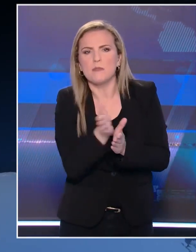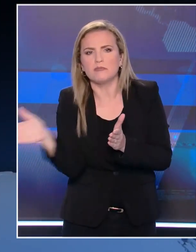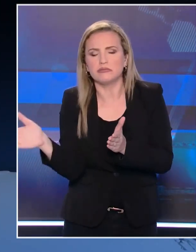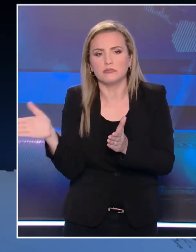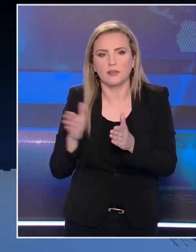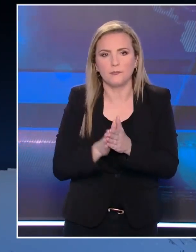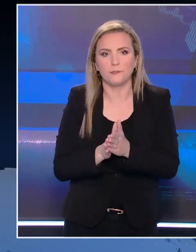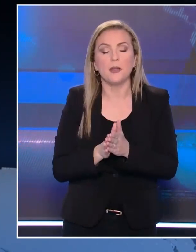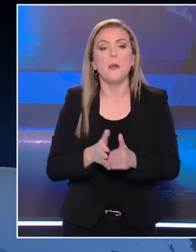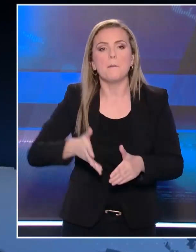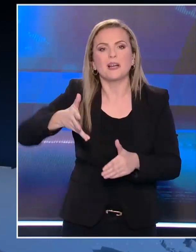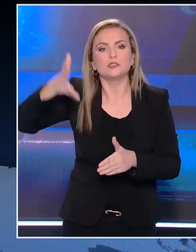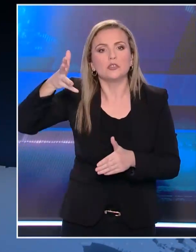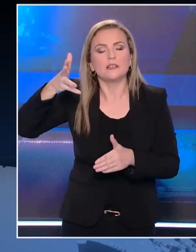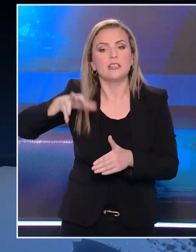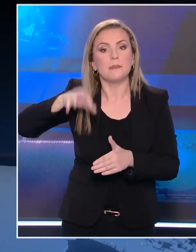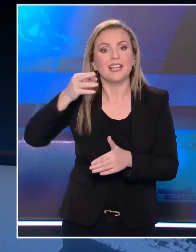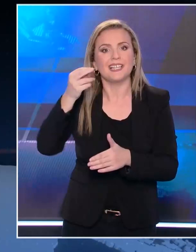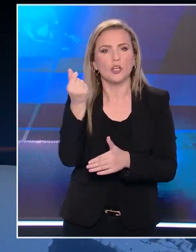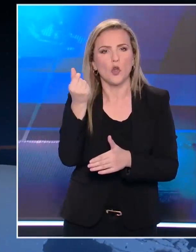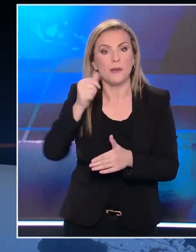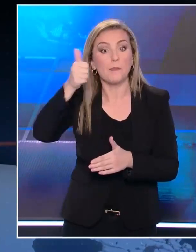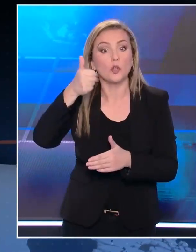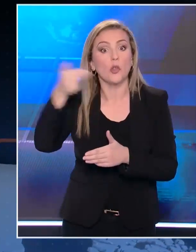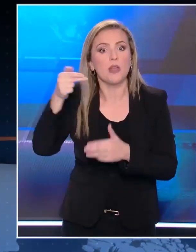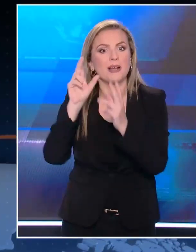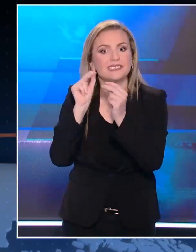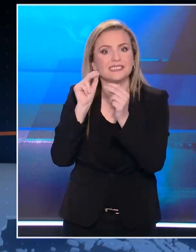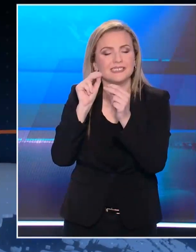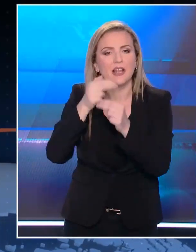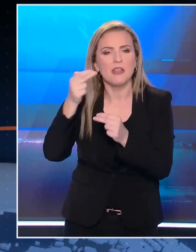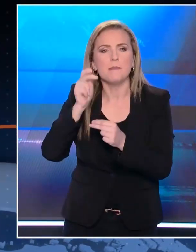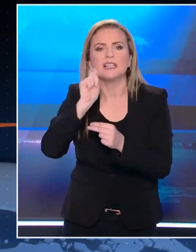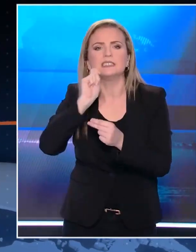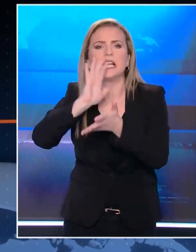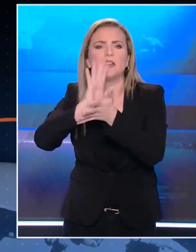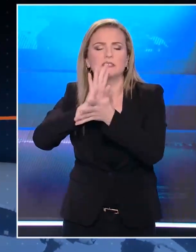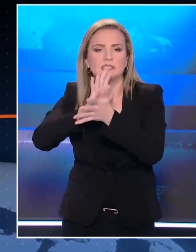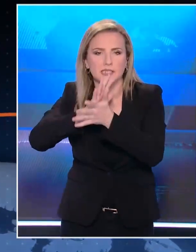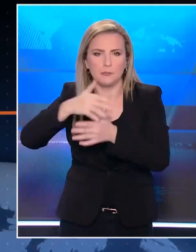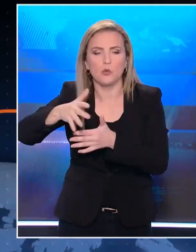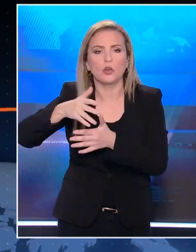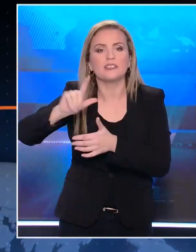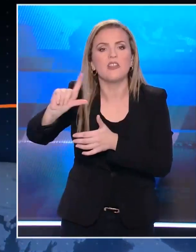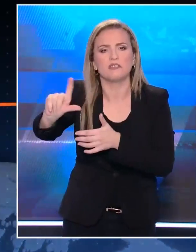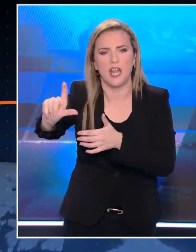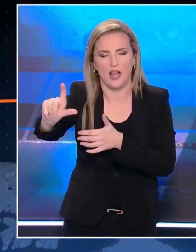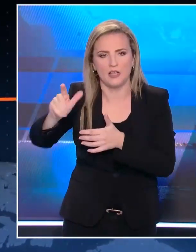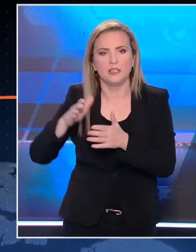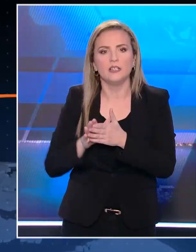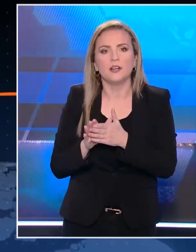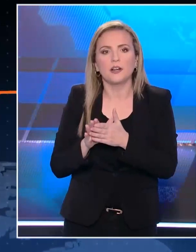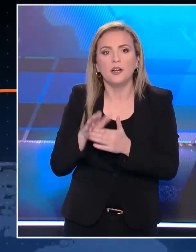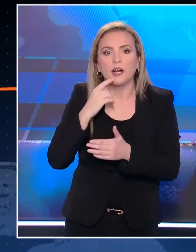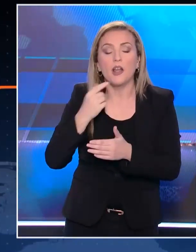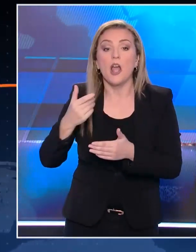Με τον Κυριάκο Μητσοτάκη να επιλέγει την οικονομία ως πρώτο θέμα στον κύκλο των θεματικών συνεδέξεων τύπου που εγγενιάζει την ερχόμενη Δευτέρα, η